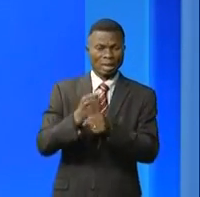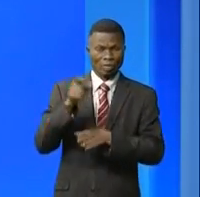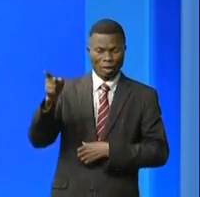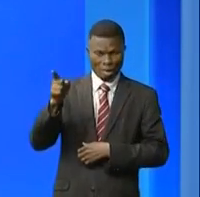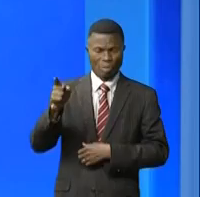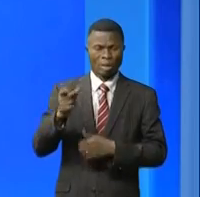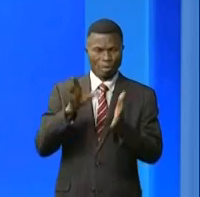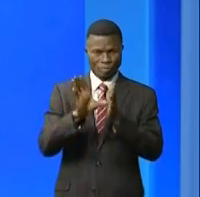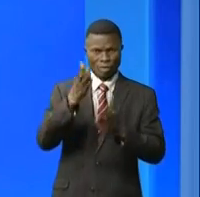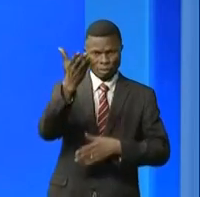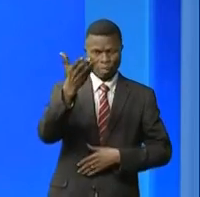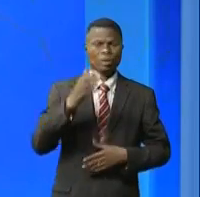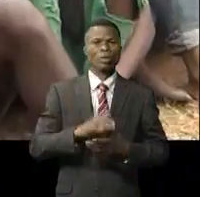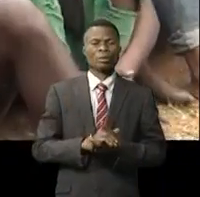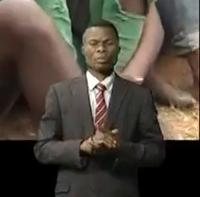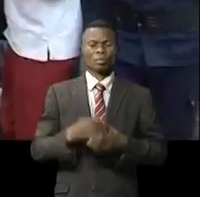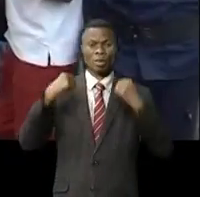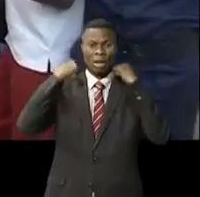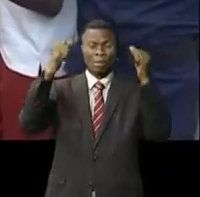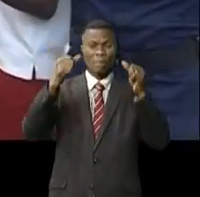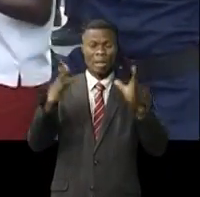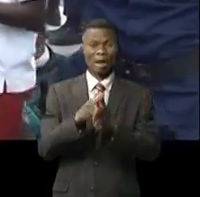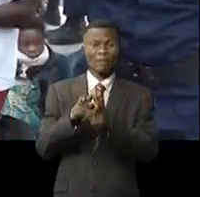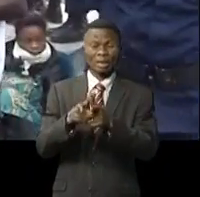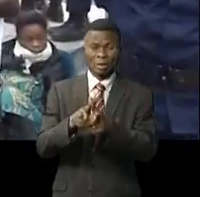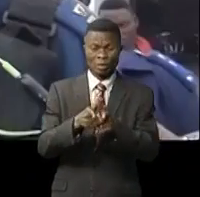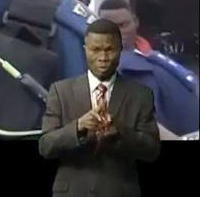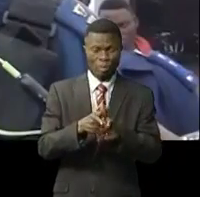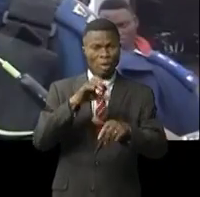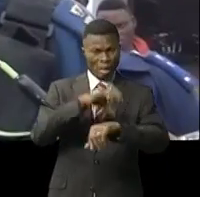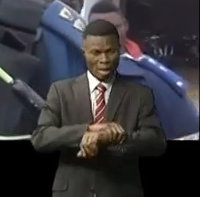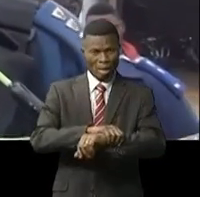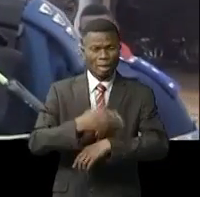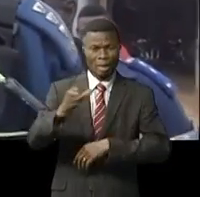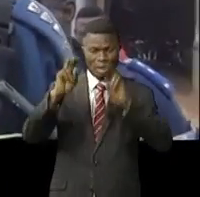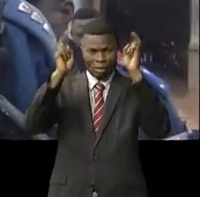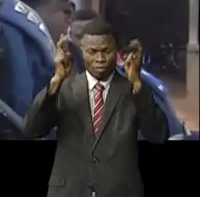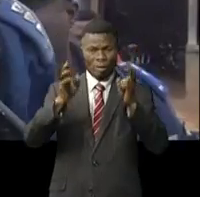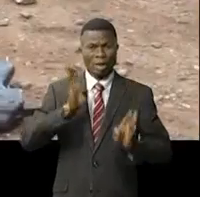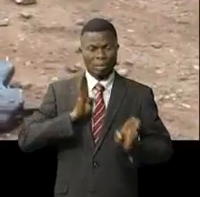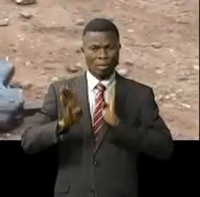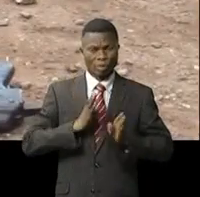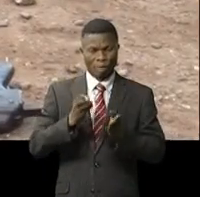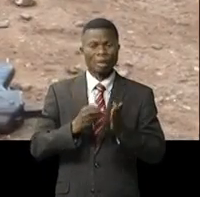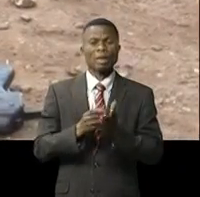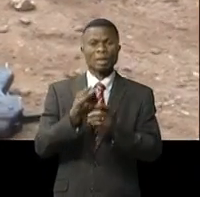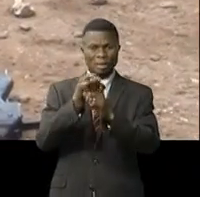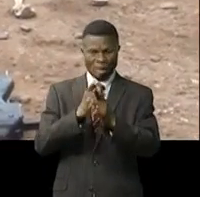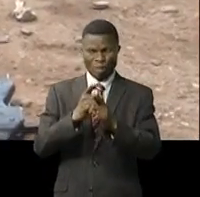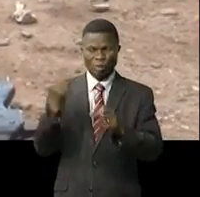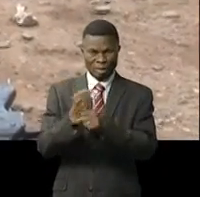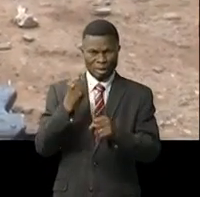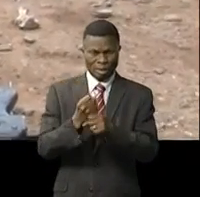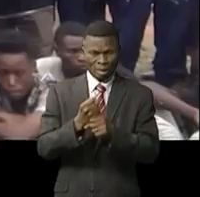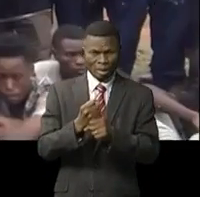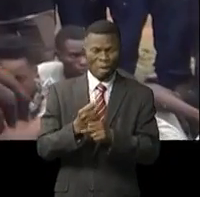du pays. Regardez. 9 bandits armés armés à la presse par le maire de la ville de Béni. Cela résulte des concours de